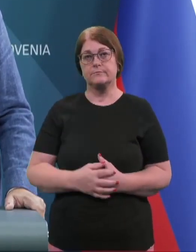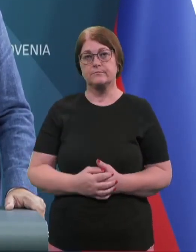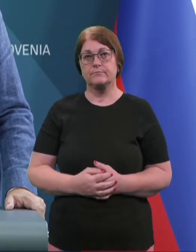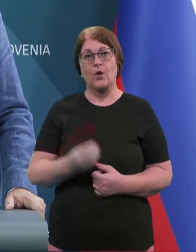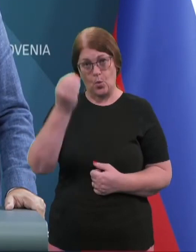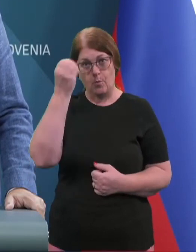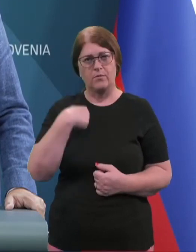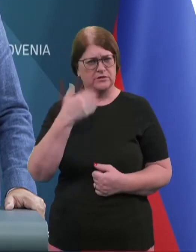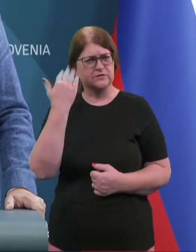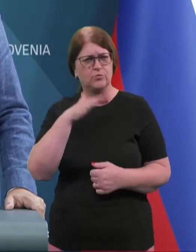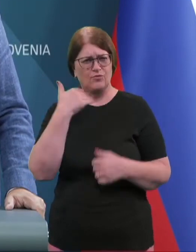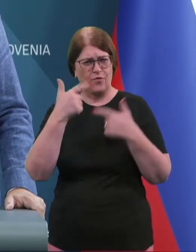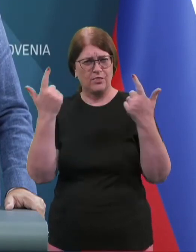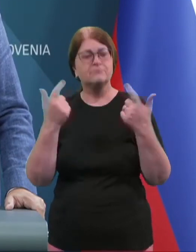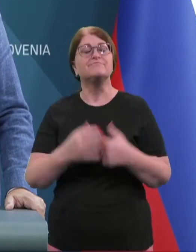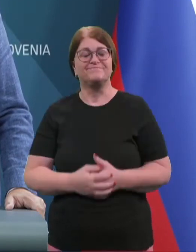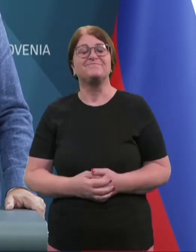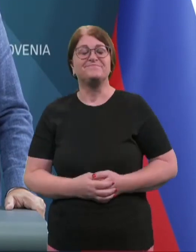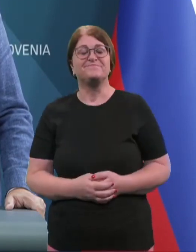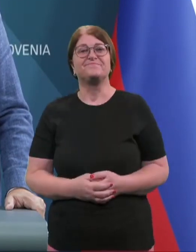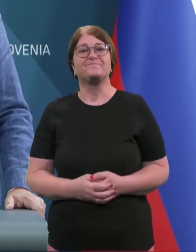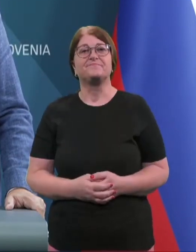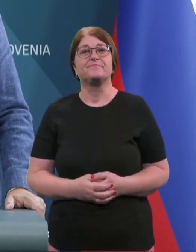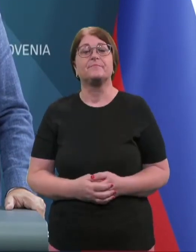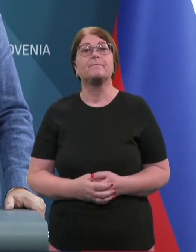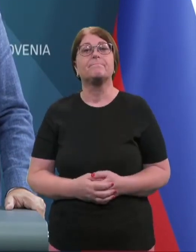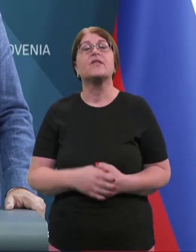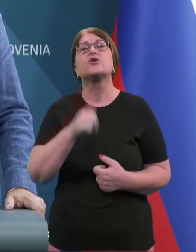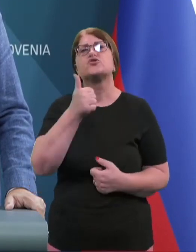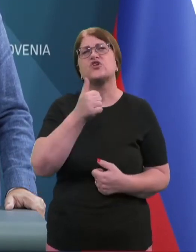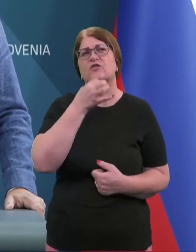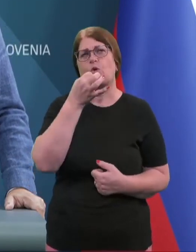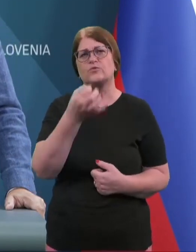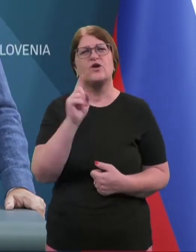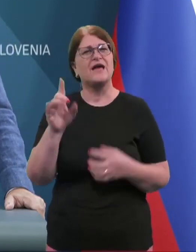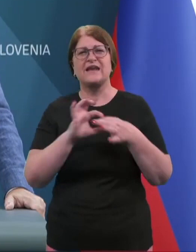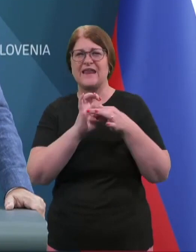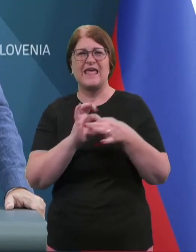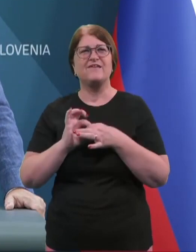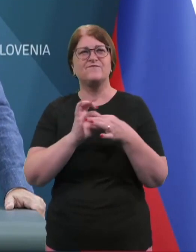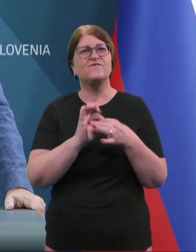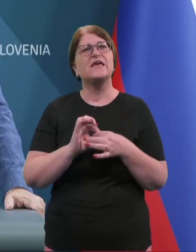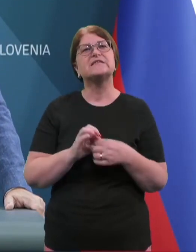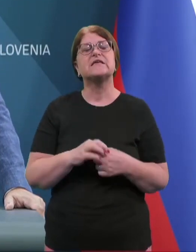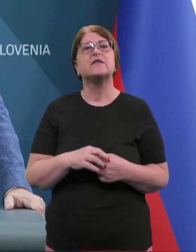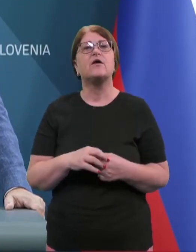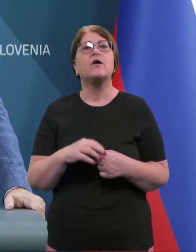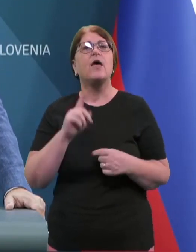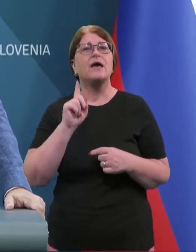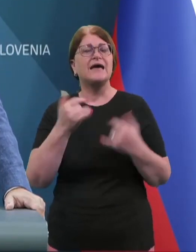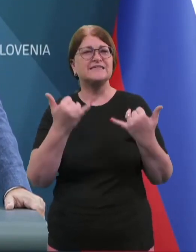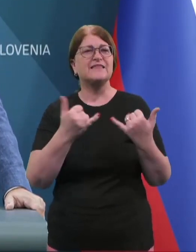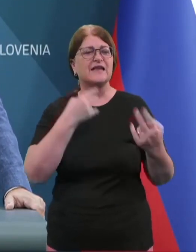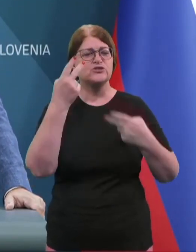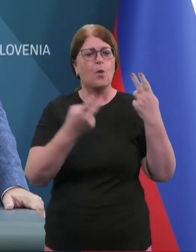Upam, da sem bil dovolj jasen. Jaz bi imela še nekaj, ni vezano, sicer na nič, kar ste danes spremali,